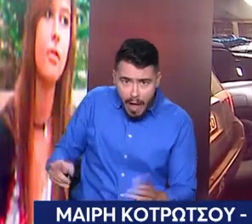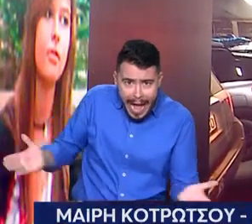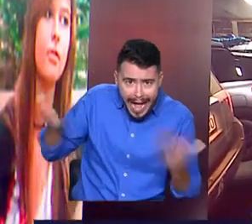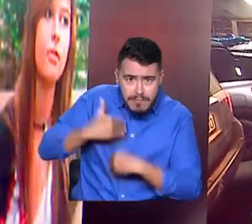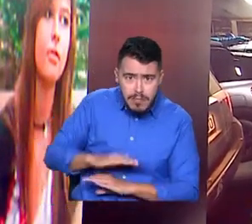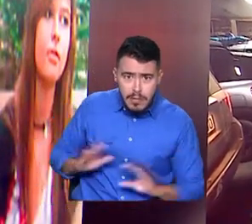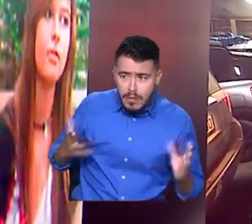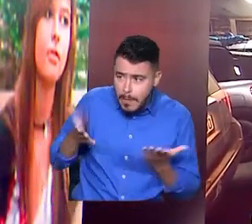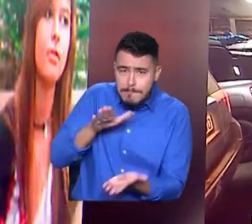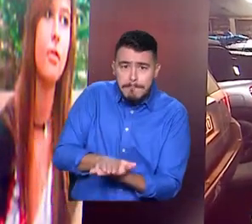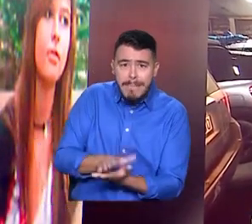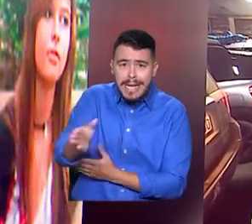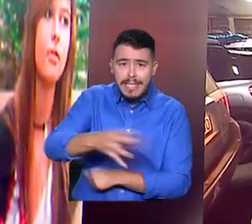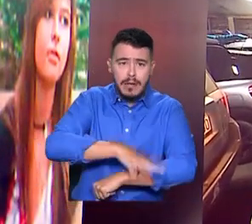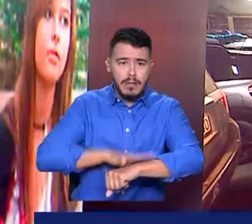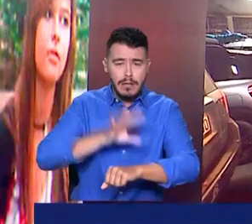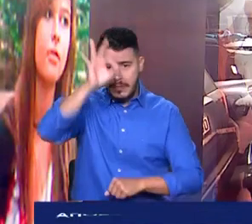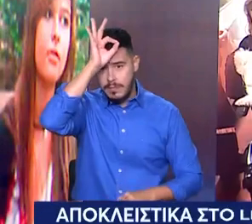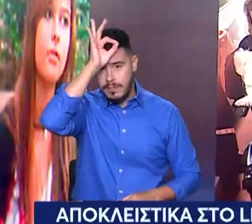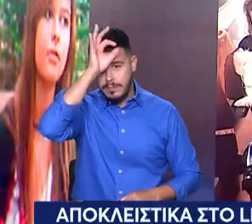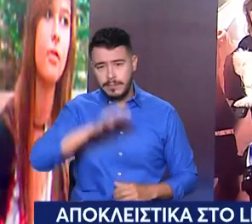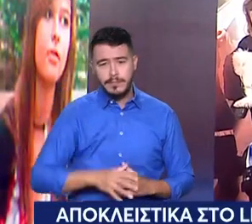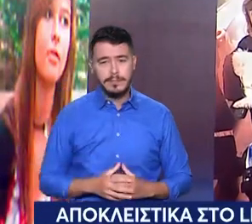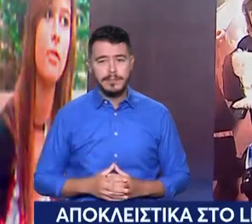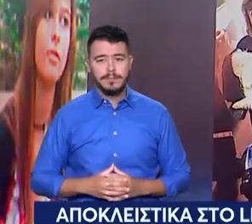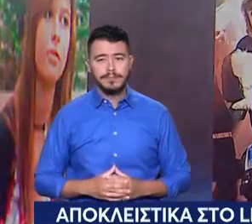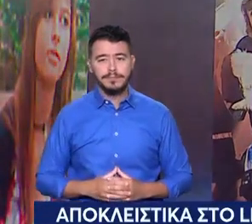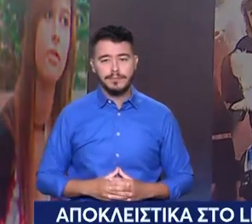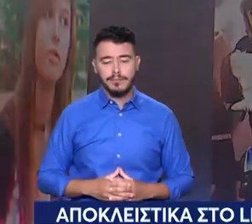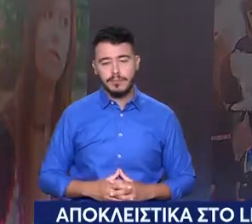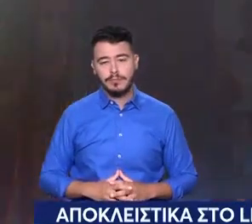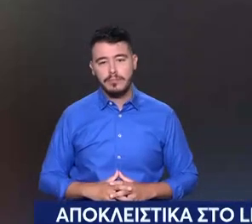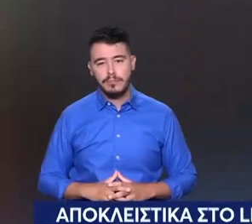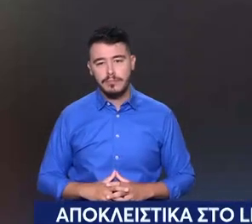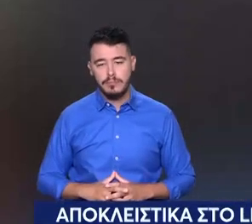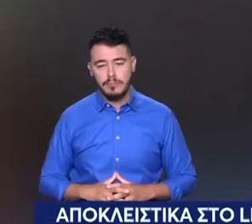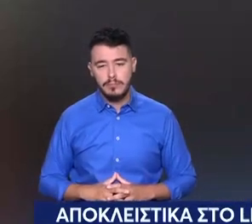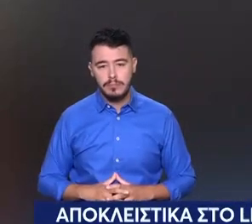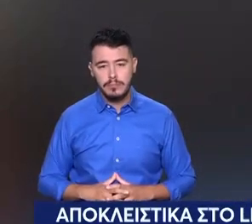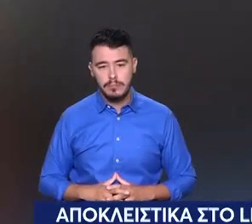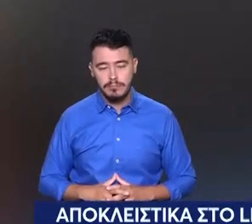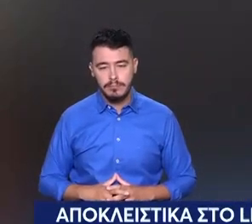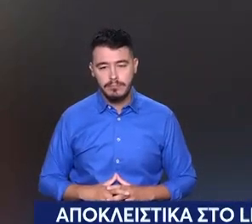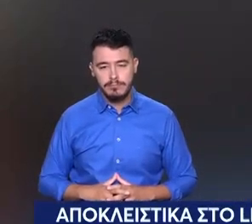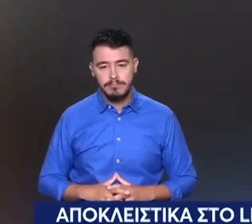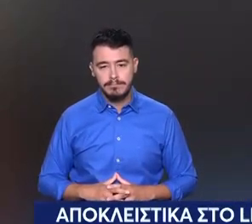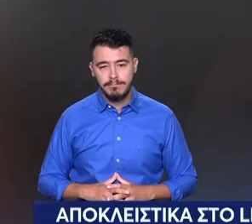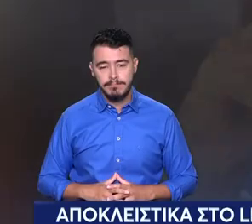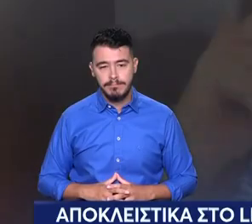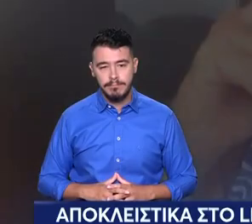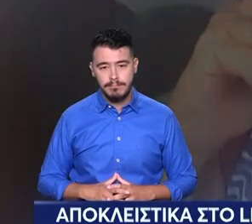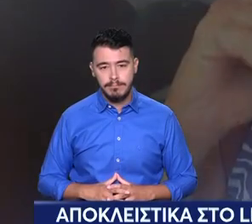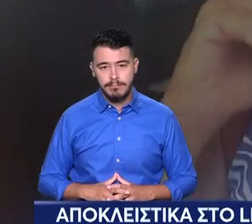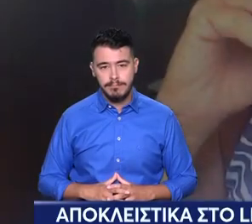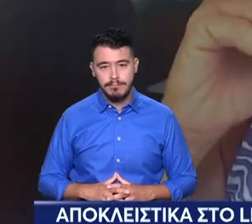έβρισα, έχω και μάρτυρα. Έτσι λες που λέει. Κύριε Κοτρότσου, αν είναι να κρατήσουμε κάτι... Κυσμένη, ότι θα σας κάνω, δηλαδή, για να μην κάνεις